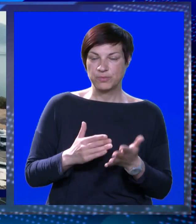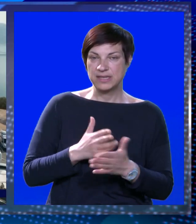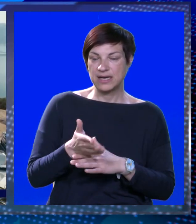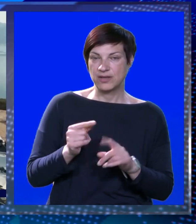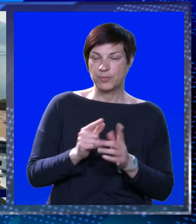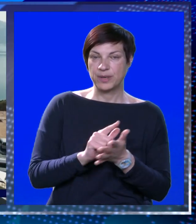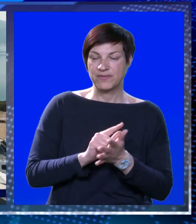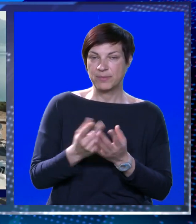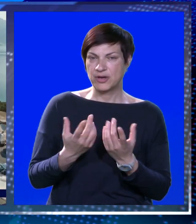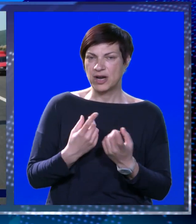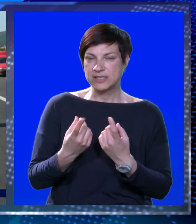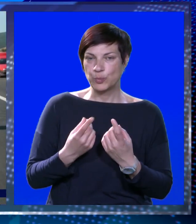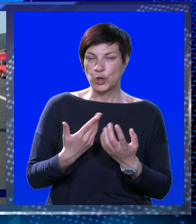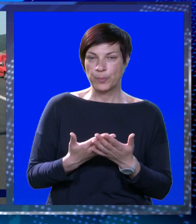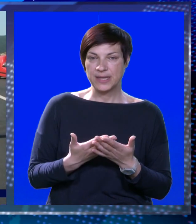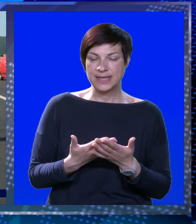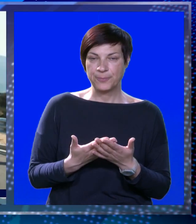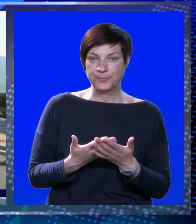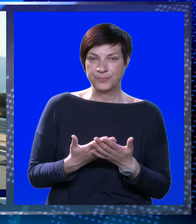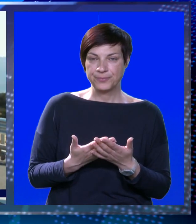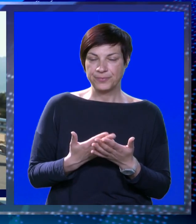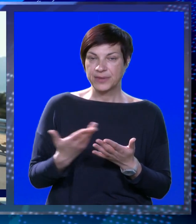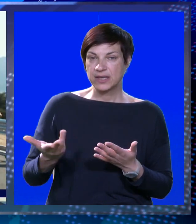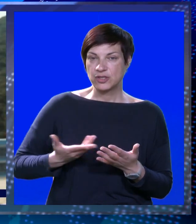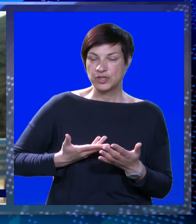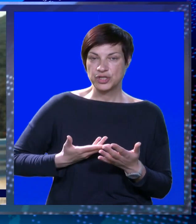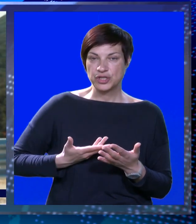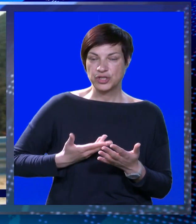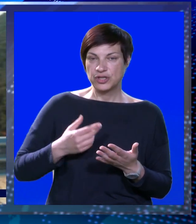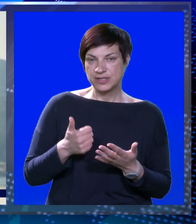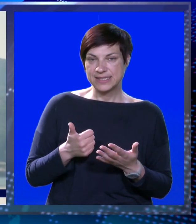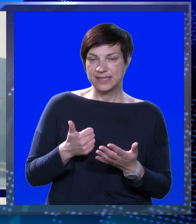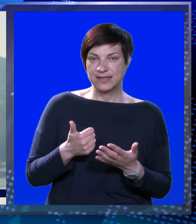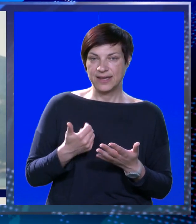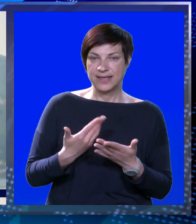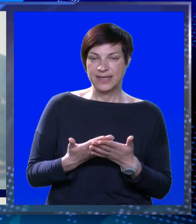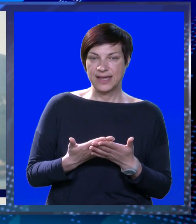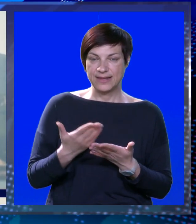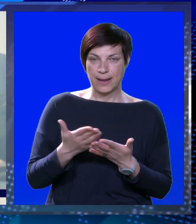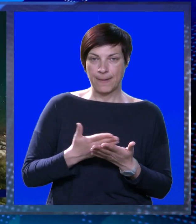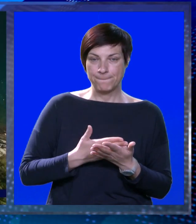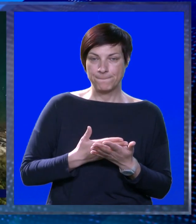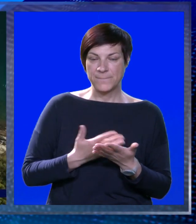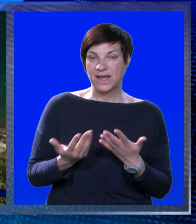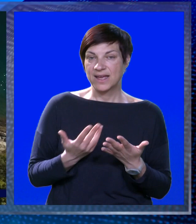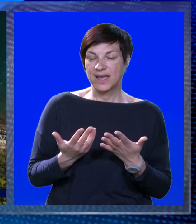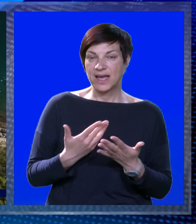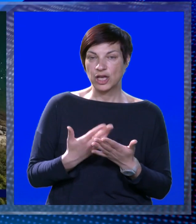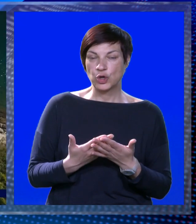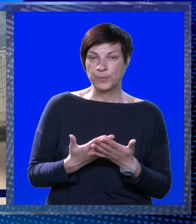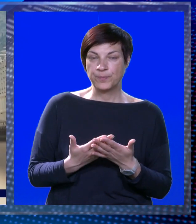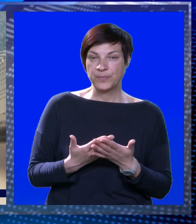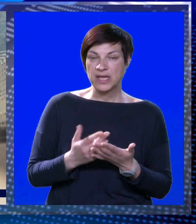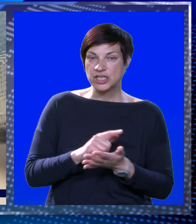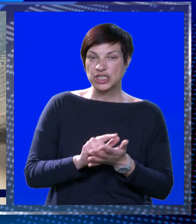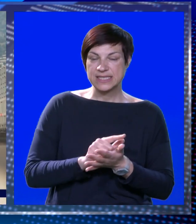bi trebalo kroz privremenu regulaciju prometa i ono što nam donosi taj jedan plan načina kako će